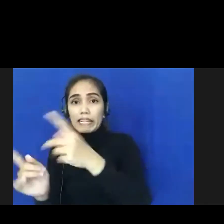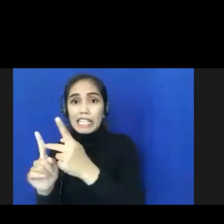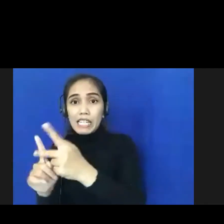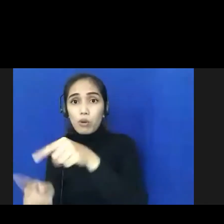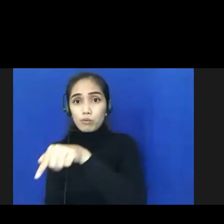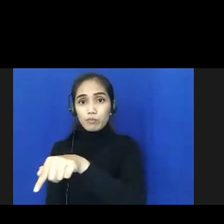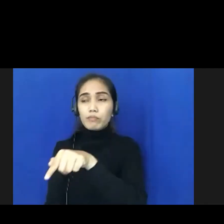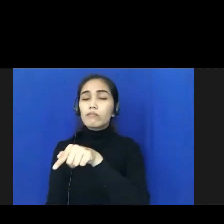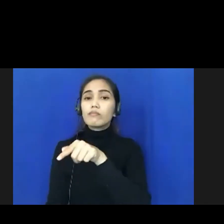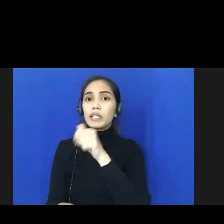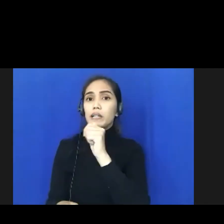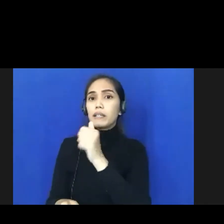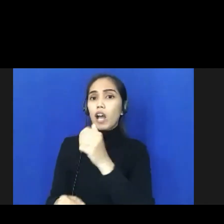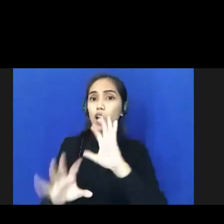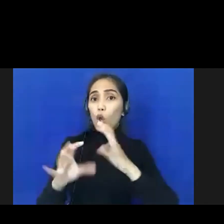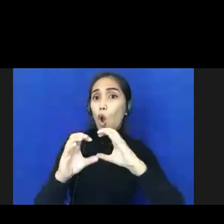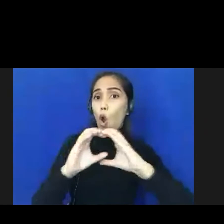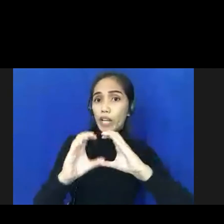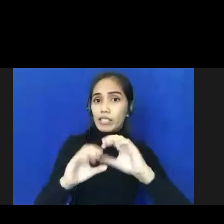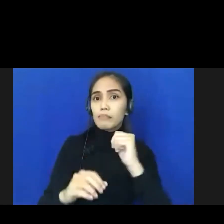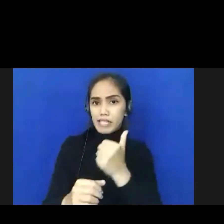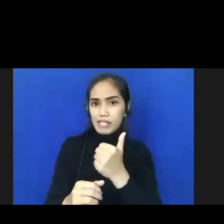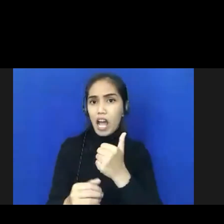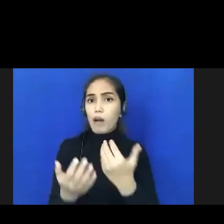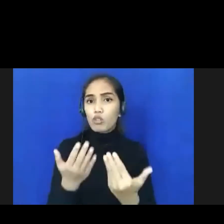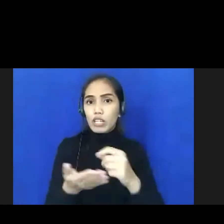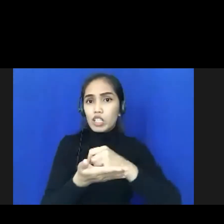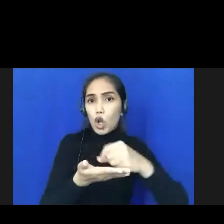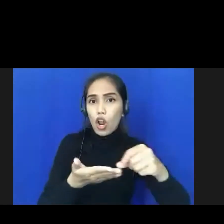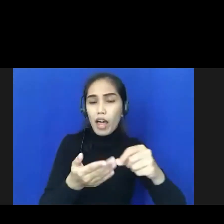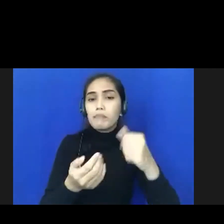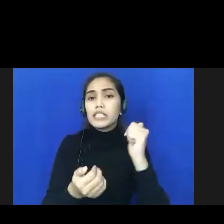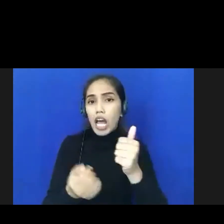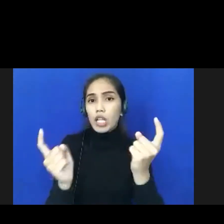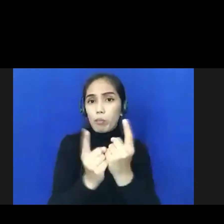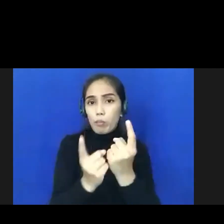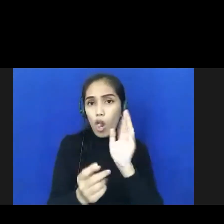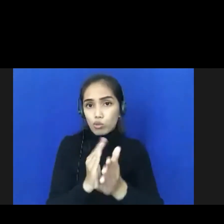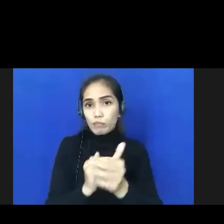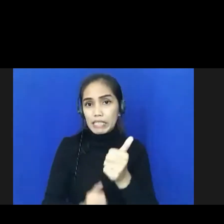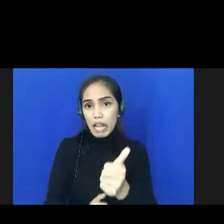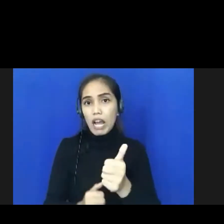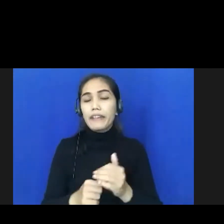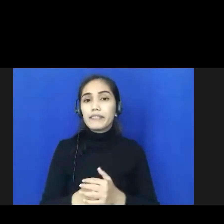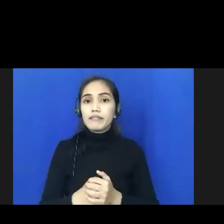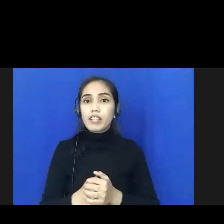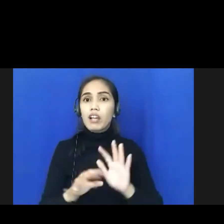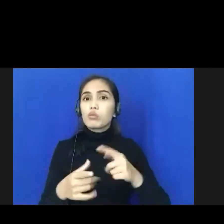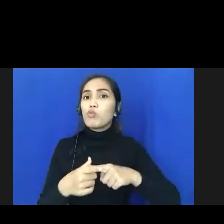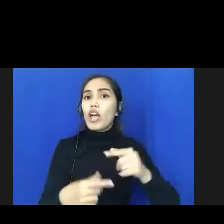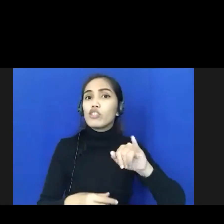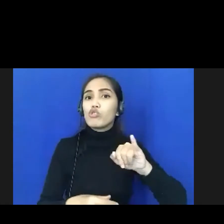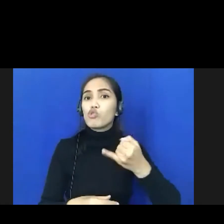katakanlah masih orange ya mungkin masih bisa ditolerir nah ini masih di bulan Juli seharusnya